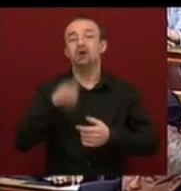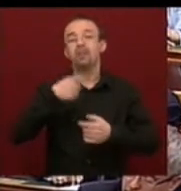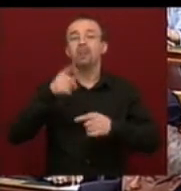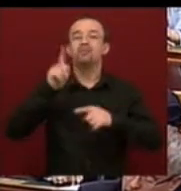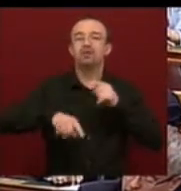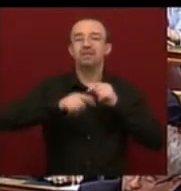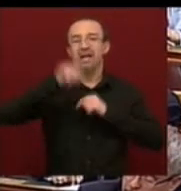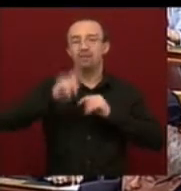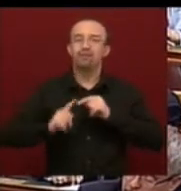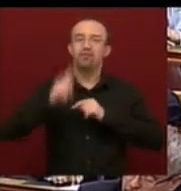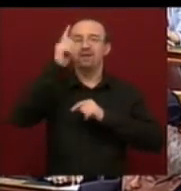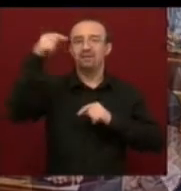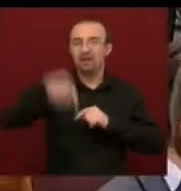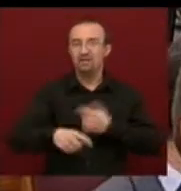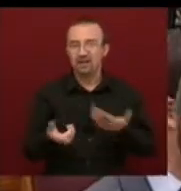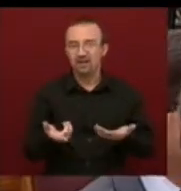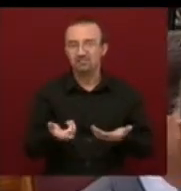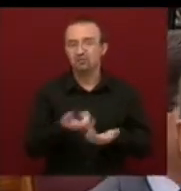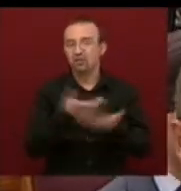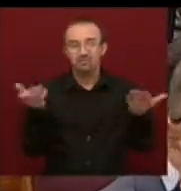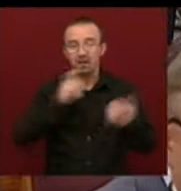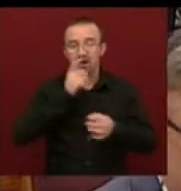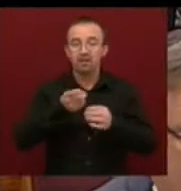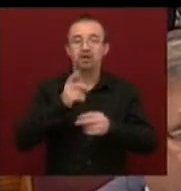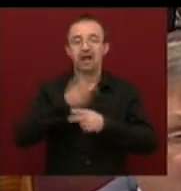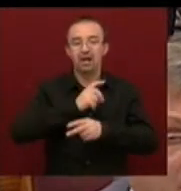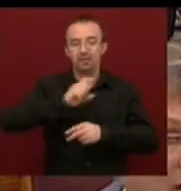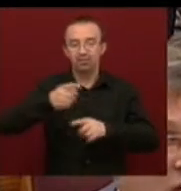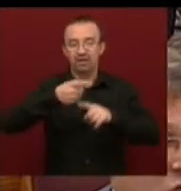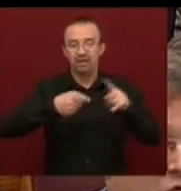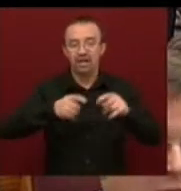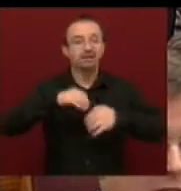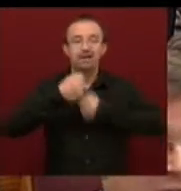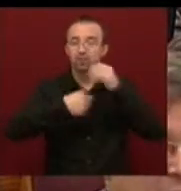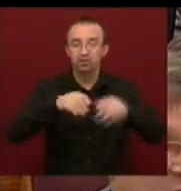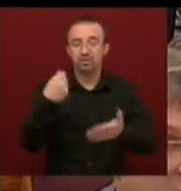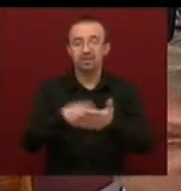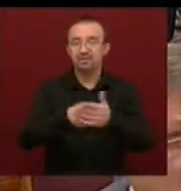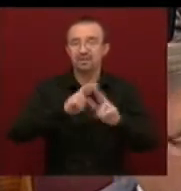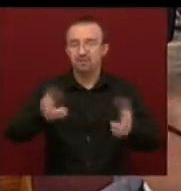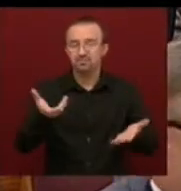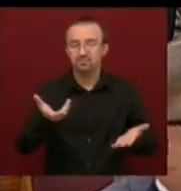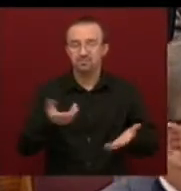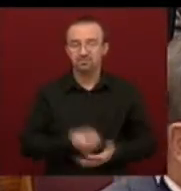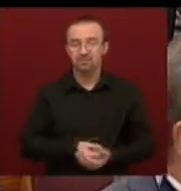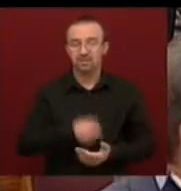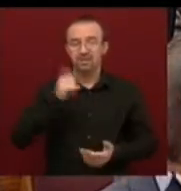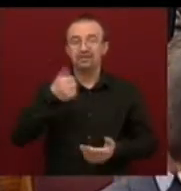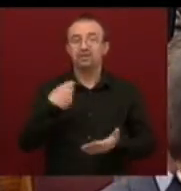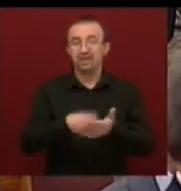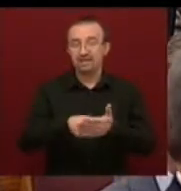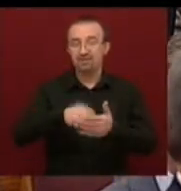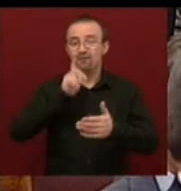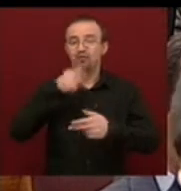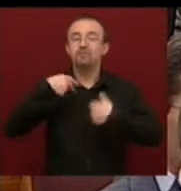a forint árfolyama fölfele vagy lefele megy. Jottányit sem. Magyar államadósság fele meg se mozdul, devizában van. És az devizában is